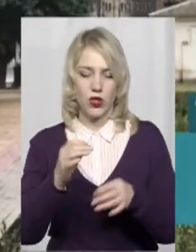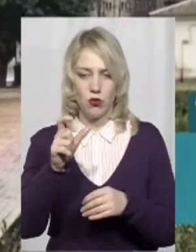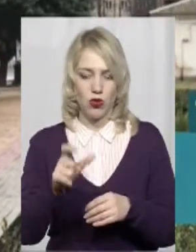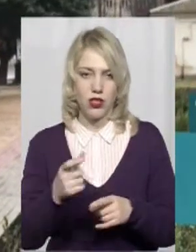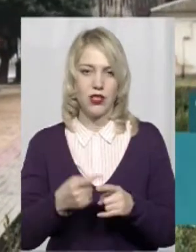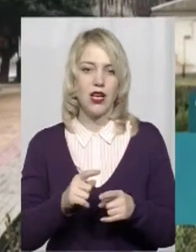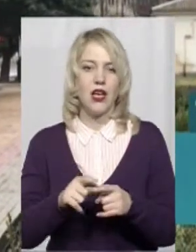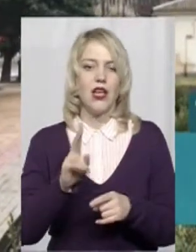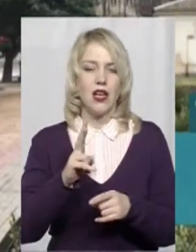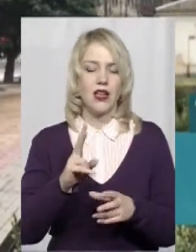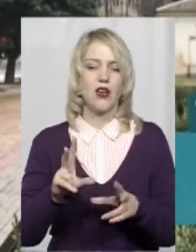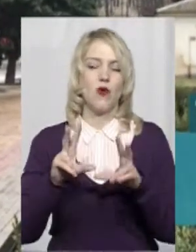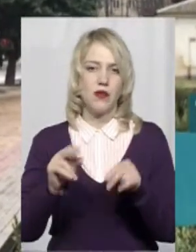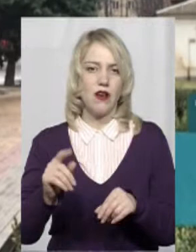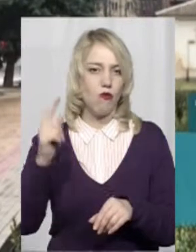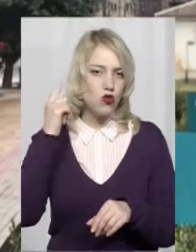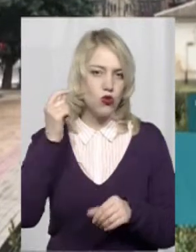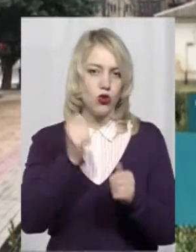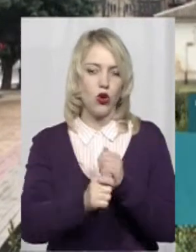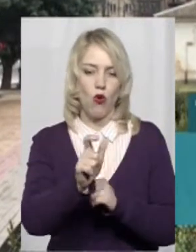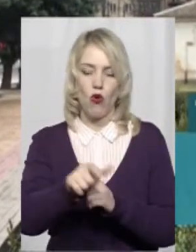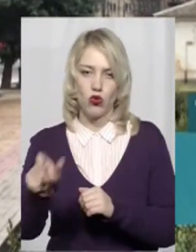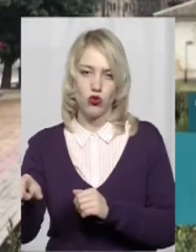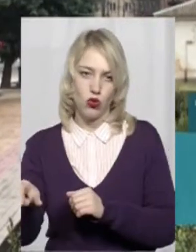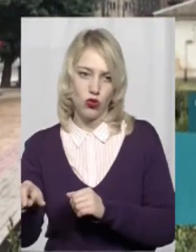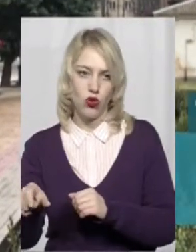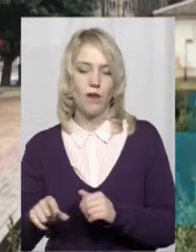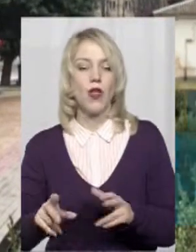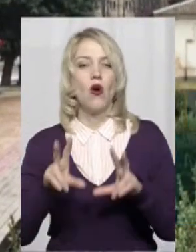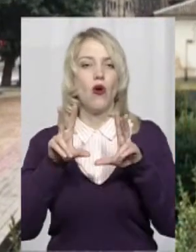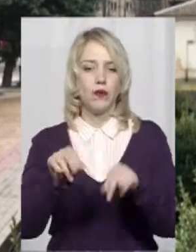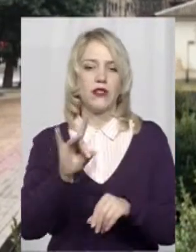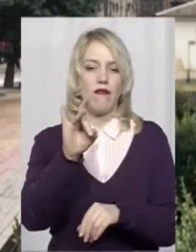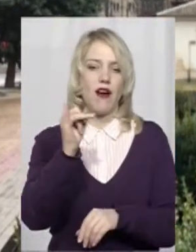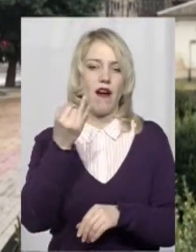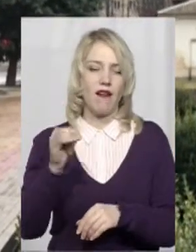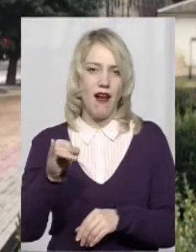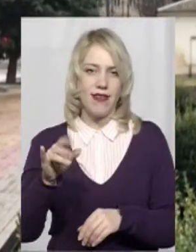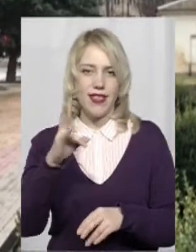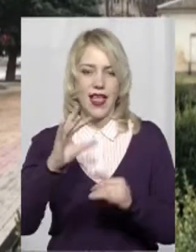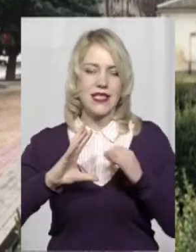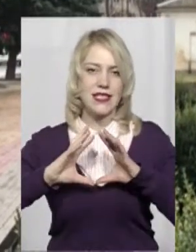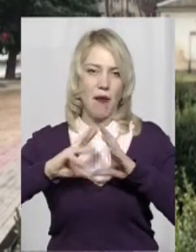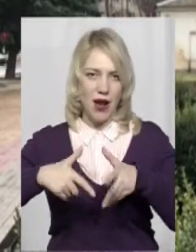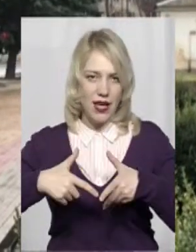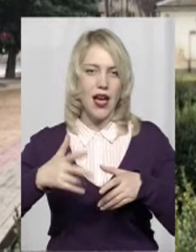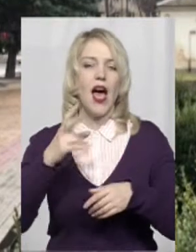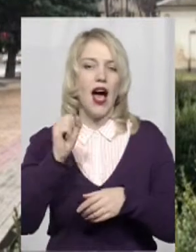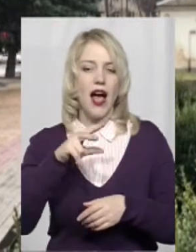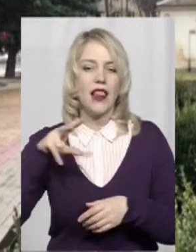кожного, обіцяв рай на землі, але правління,